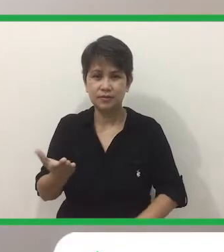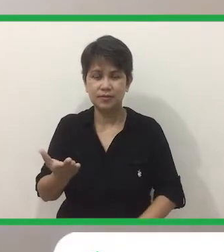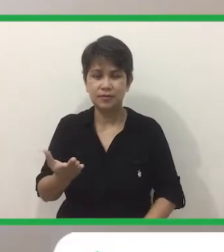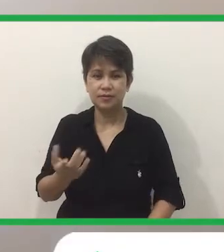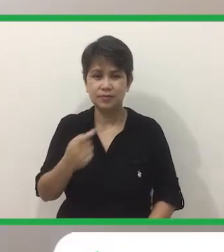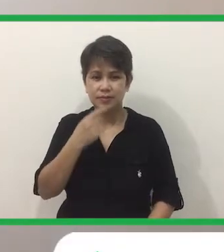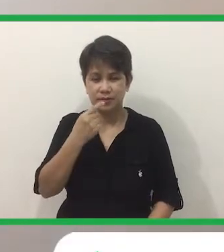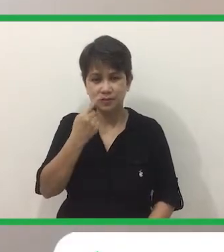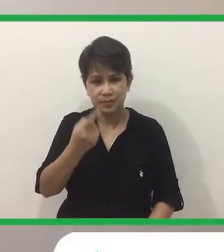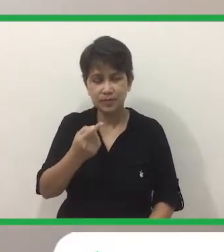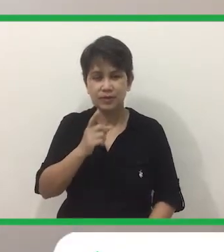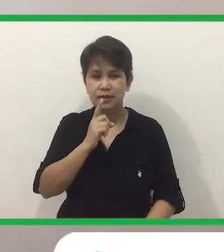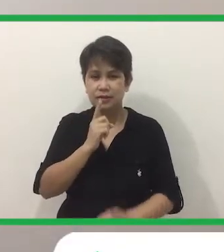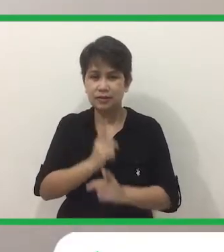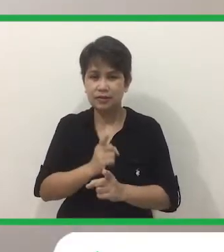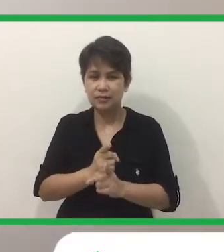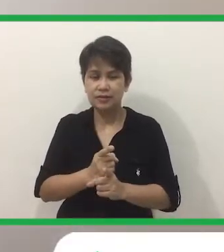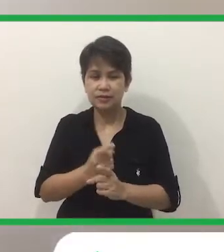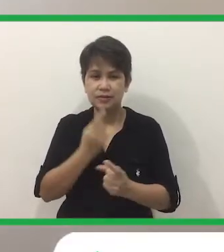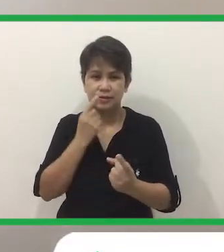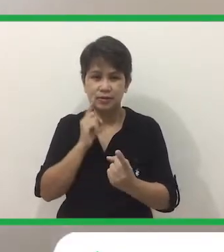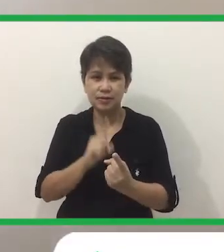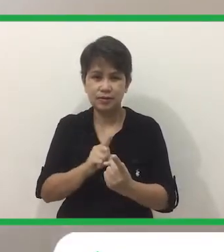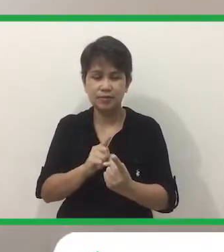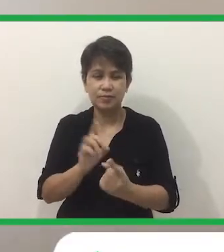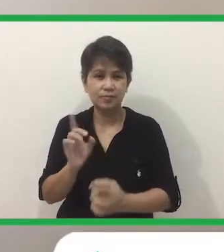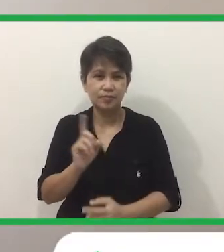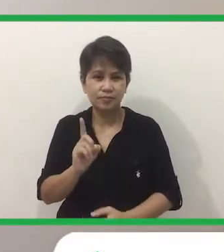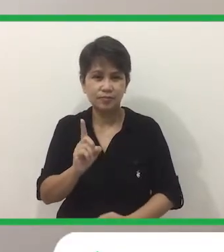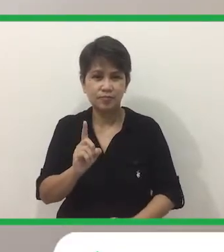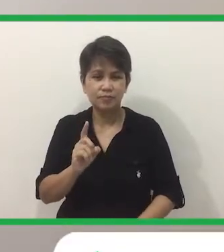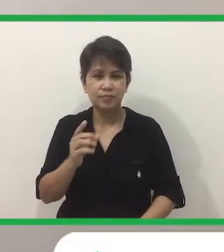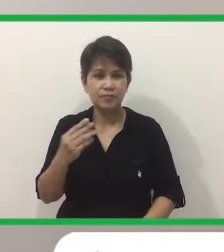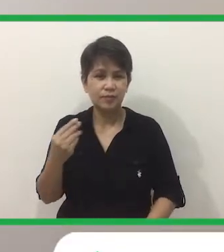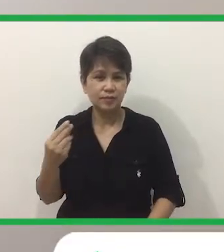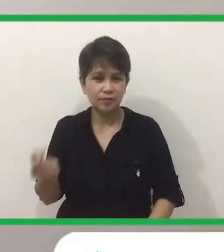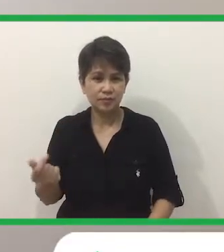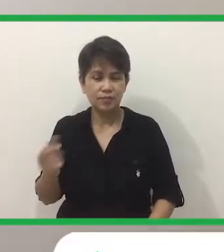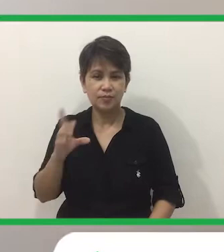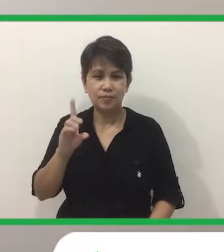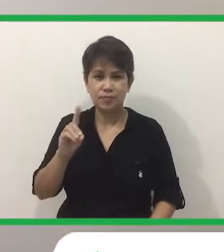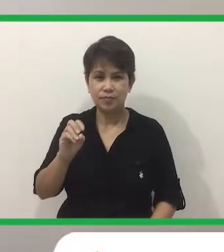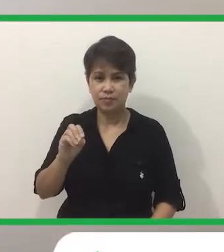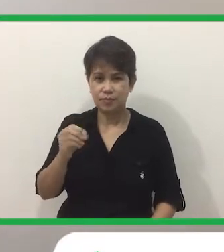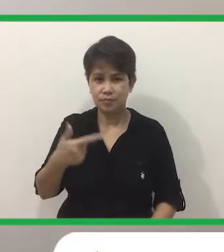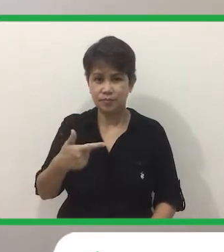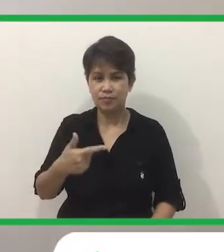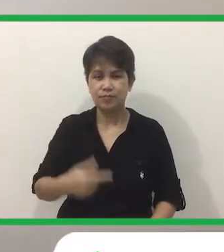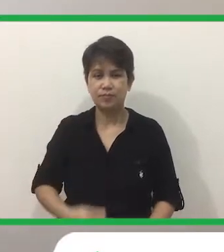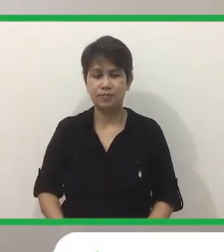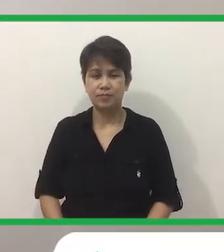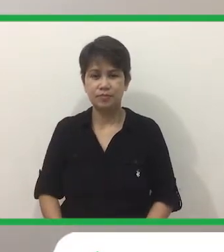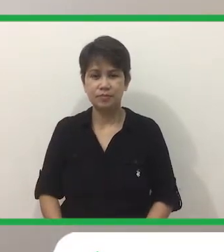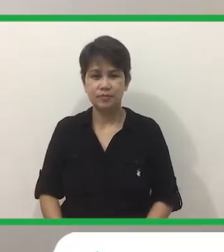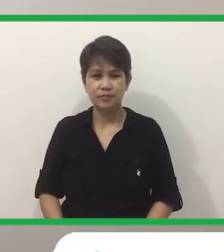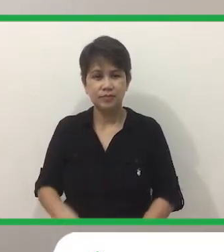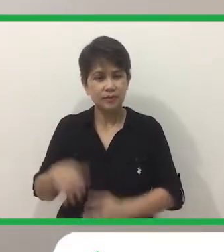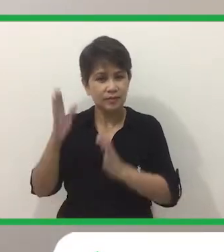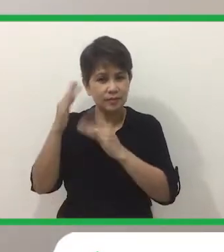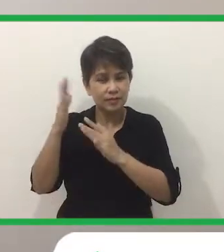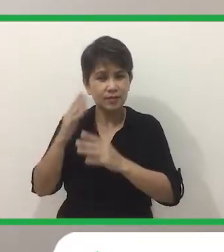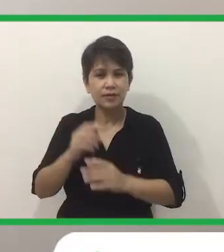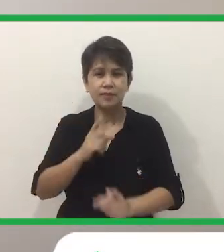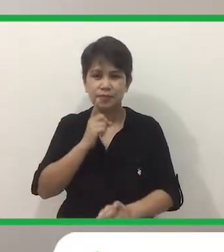tamang sagot. Ang tamang sagot ay Aso. O, ayan. Sige. Sana